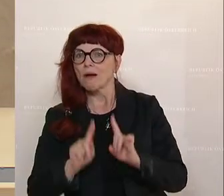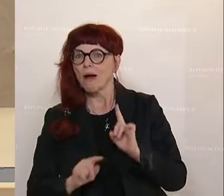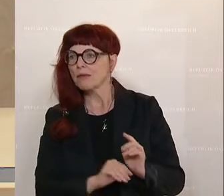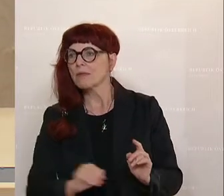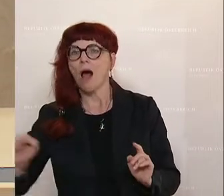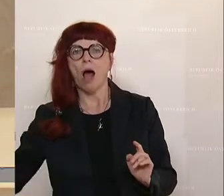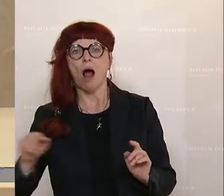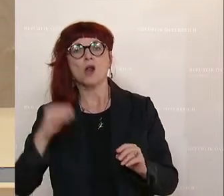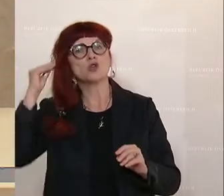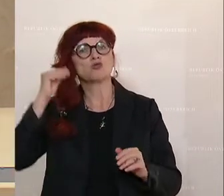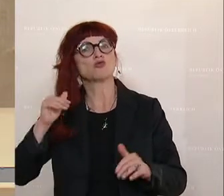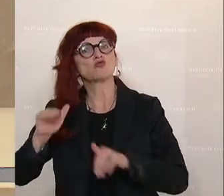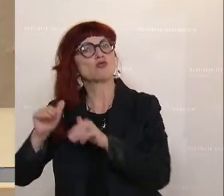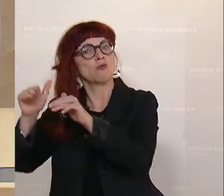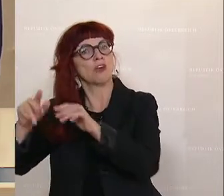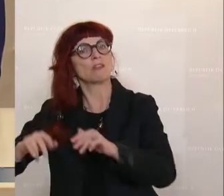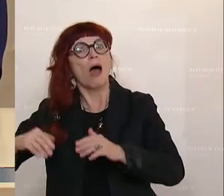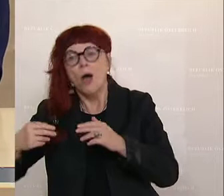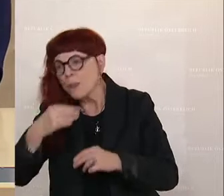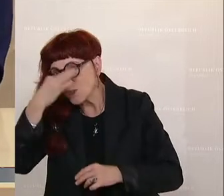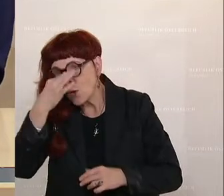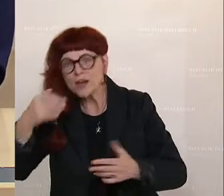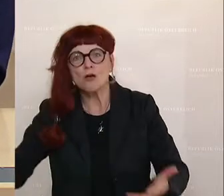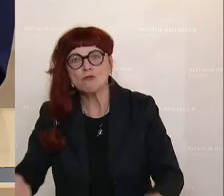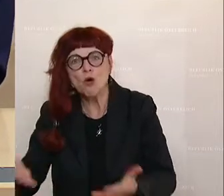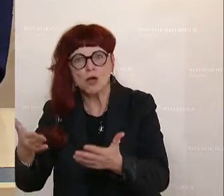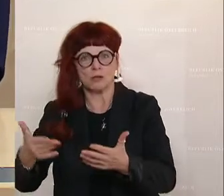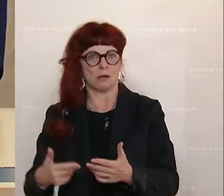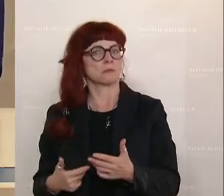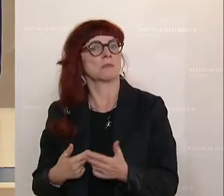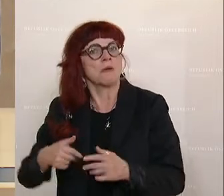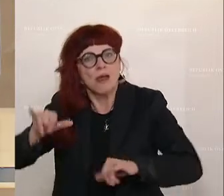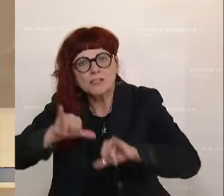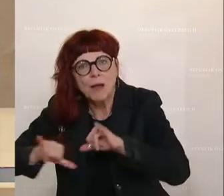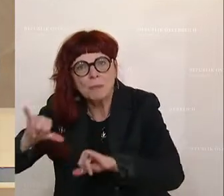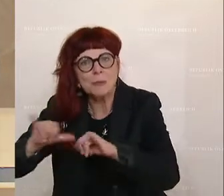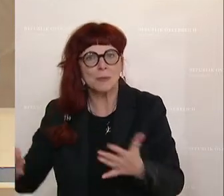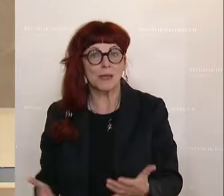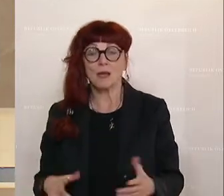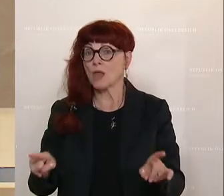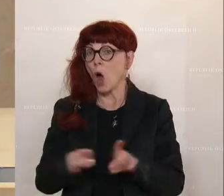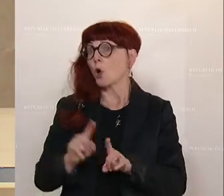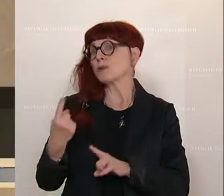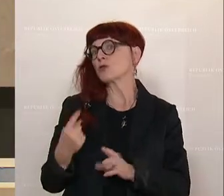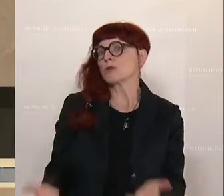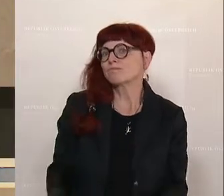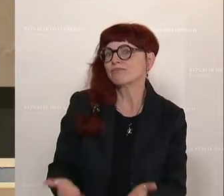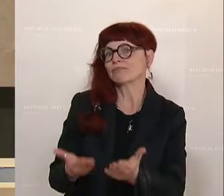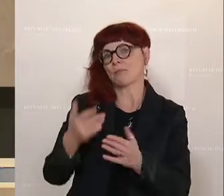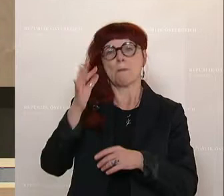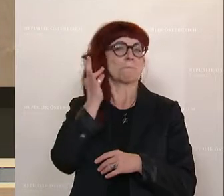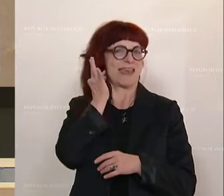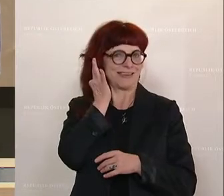Schulstufen zu fördern, ein besonderes Augenmerk auf Mädchen zu legen, die sich in diesem Bereich weniger zutrauen und auch das